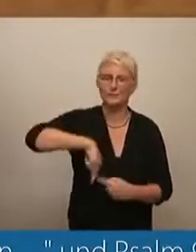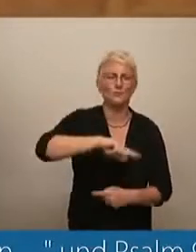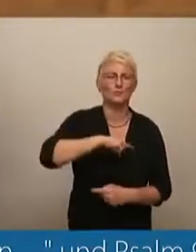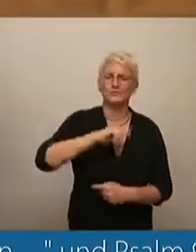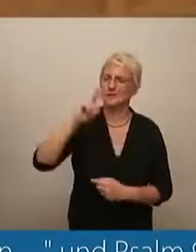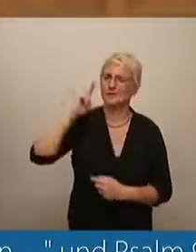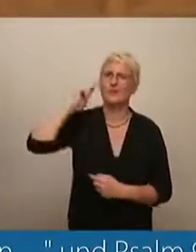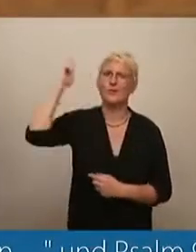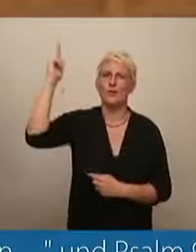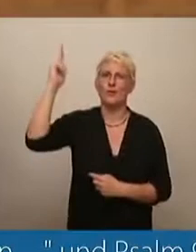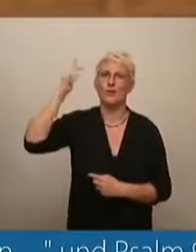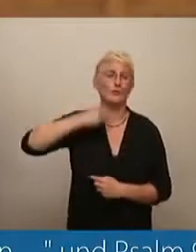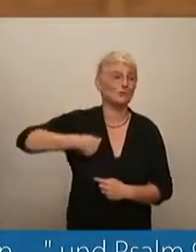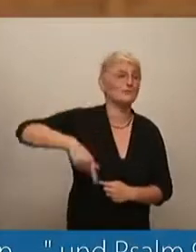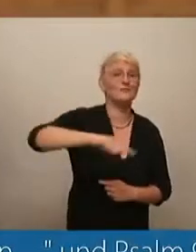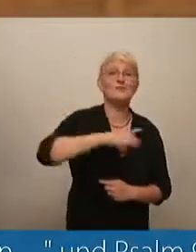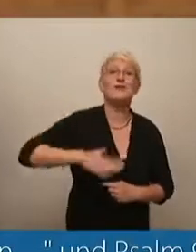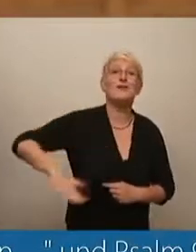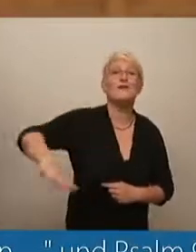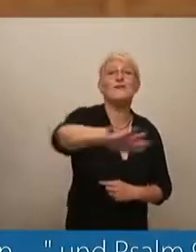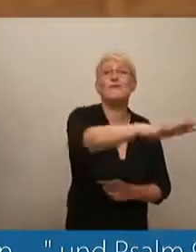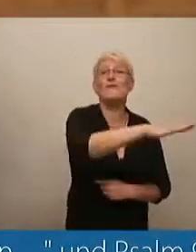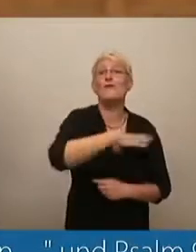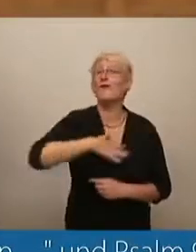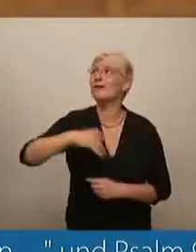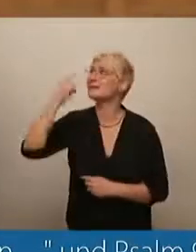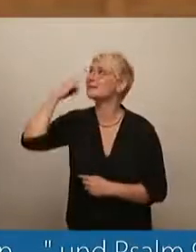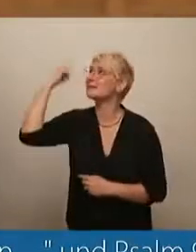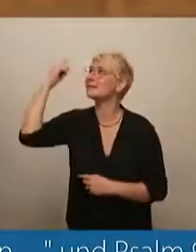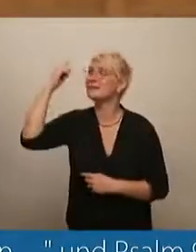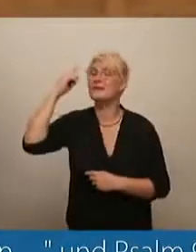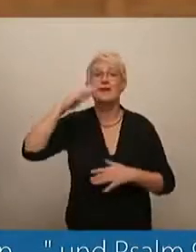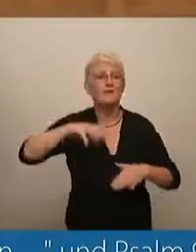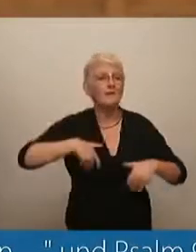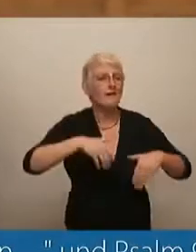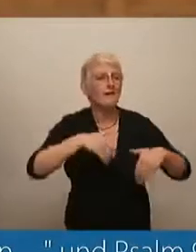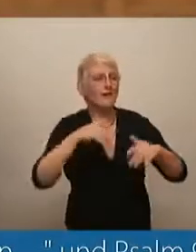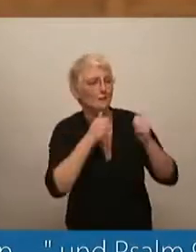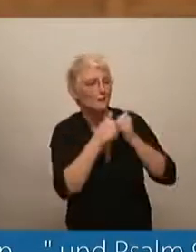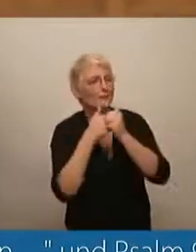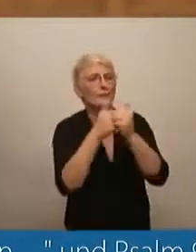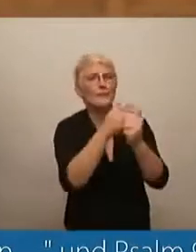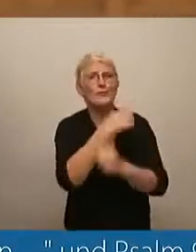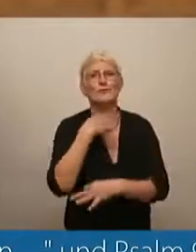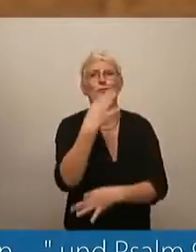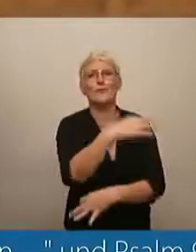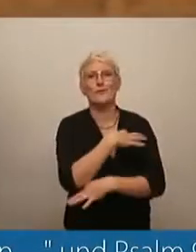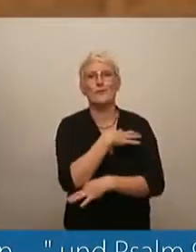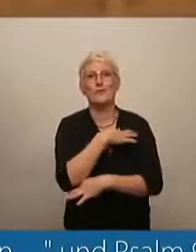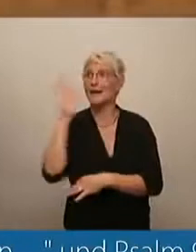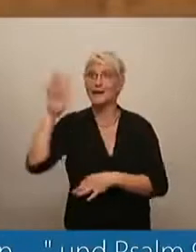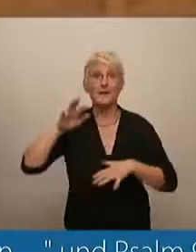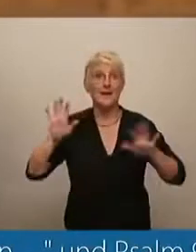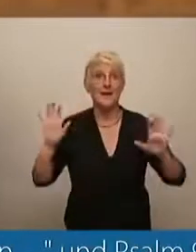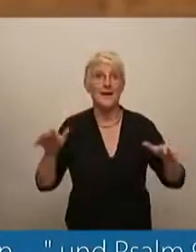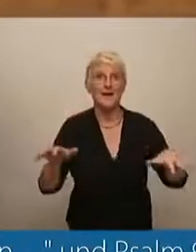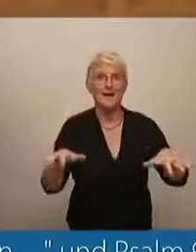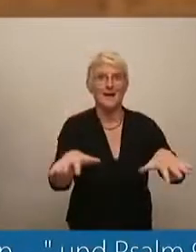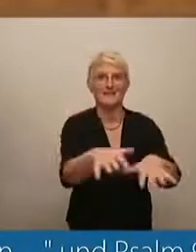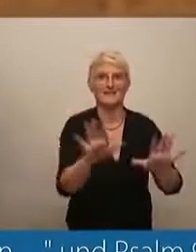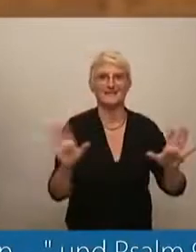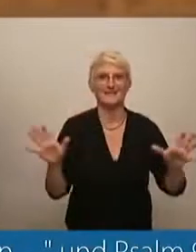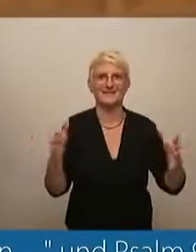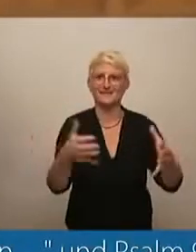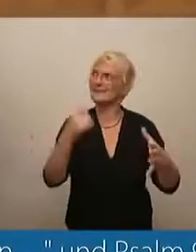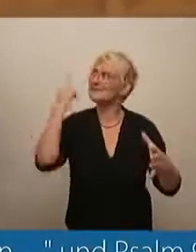wir sind das Volk seiner Weide, die Herde von seiner